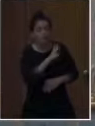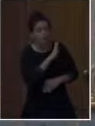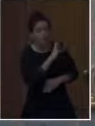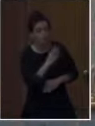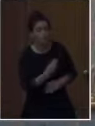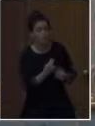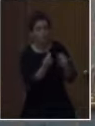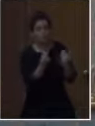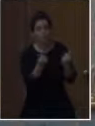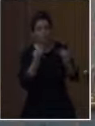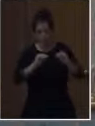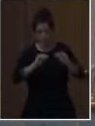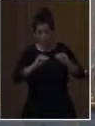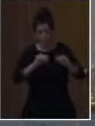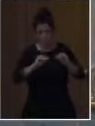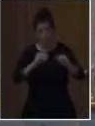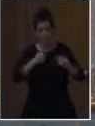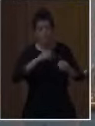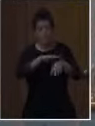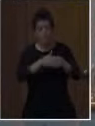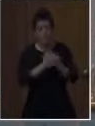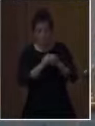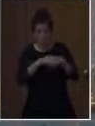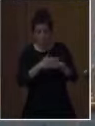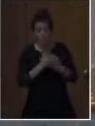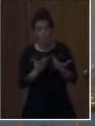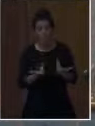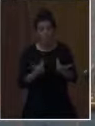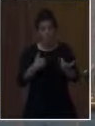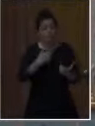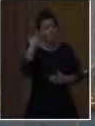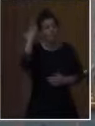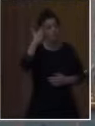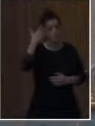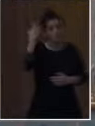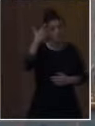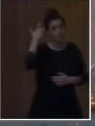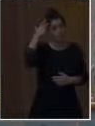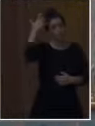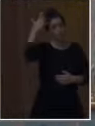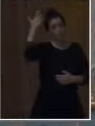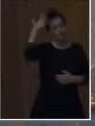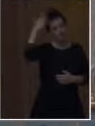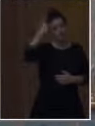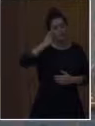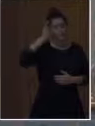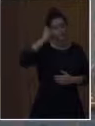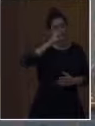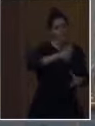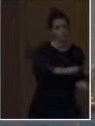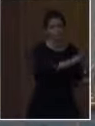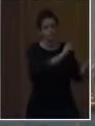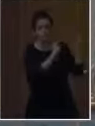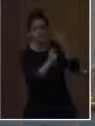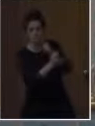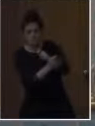Με ενδιέφερε να μάθω πώς θα μπορούσαν να εφαρμοστούν στην πράξη όλα αυτά που οι ισοφοί της εκπαίδευσης πρέσβευαν, όλες αυτές οι ενδιαφέρουσες